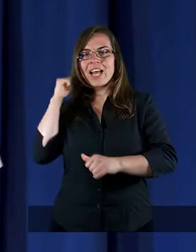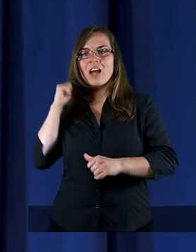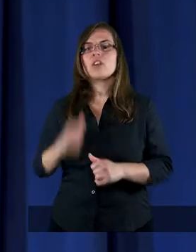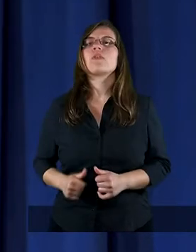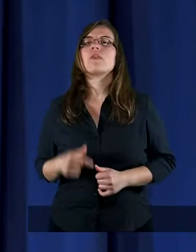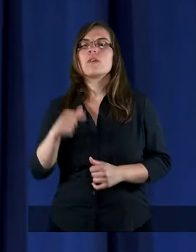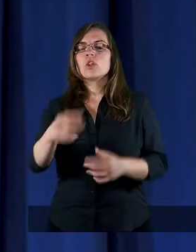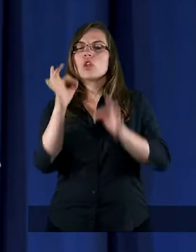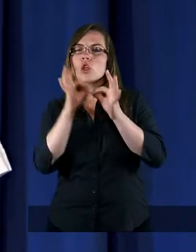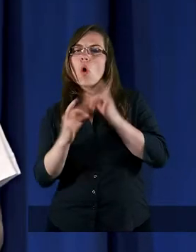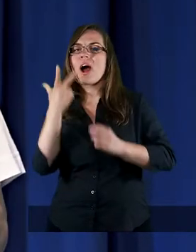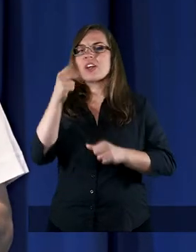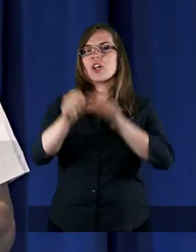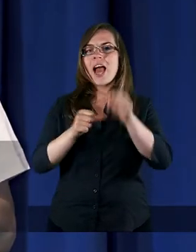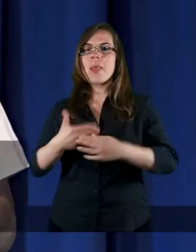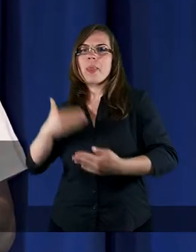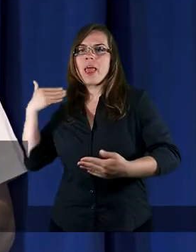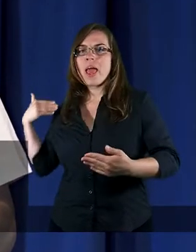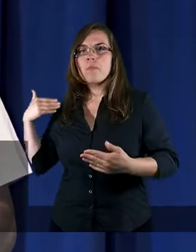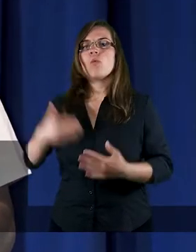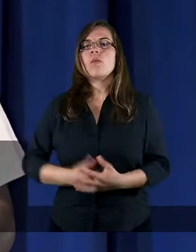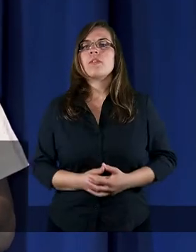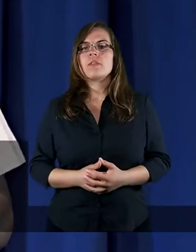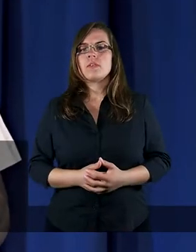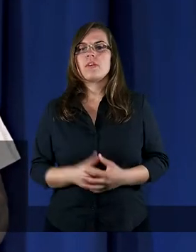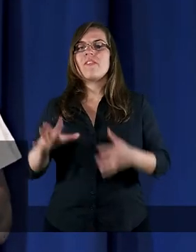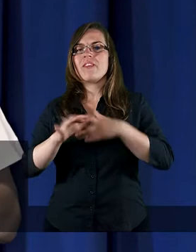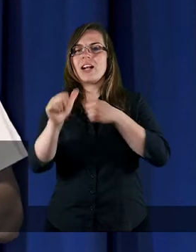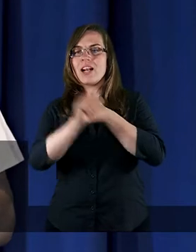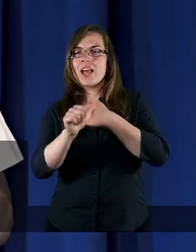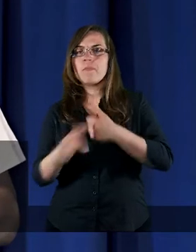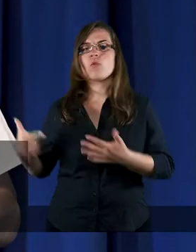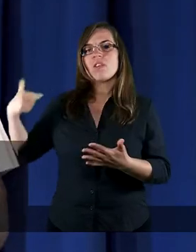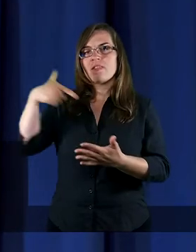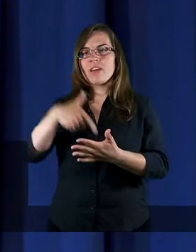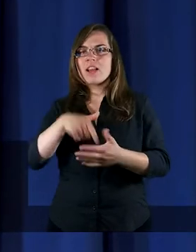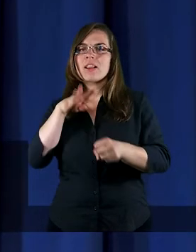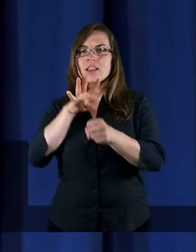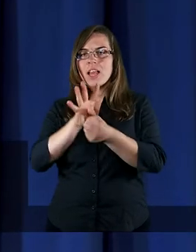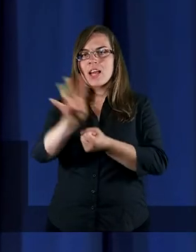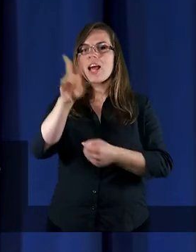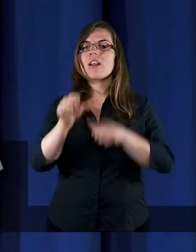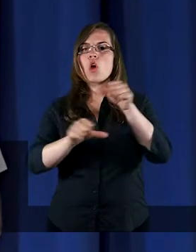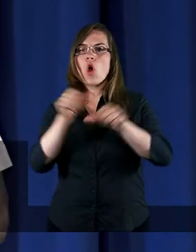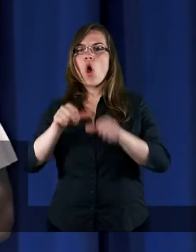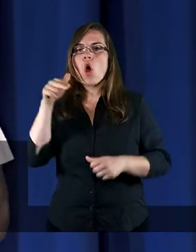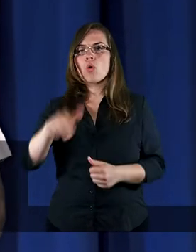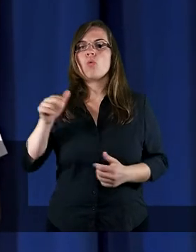dokładnie trzy lata temu, w lipcu 2014 roku,